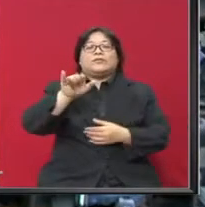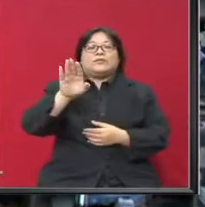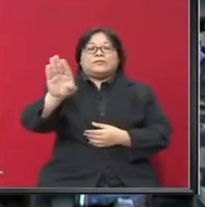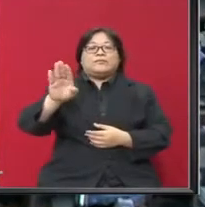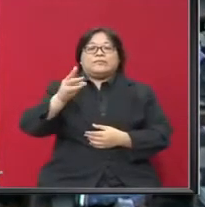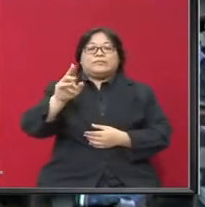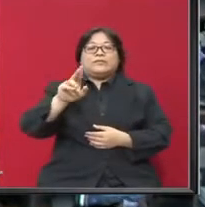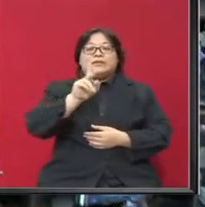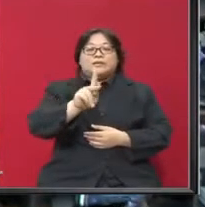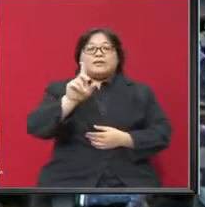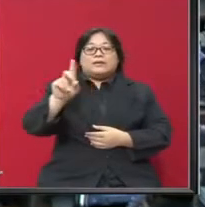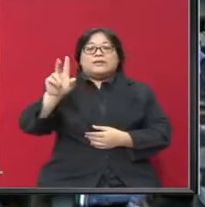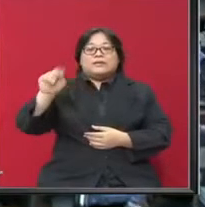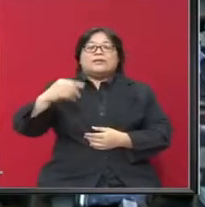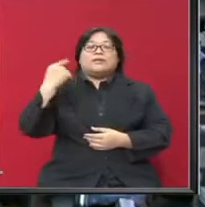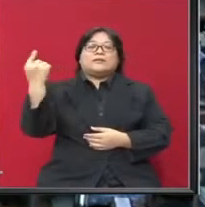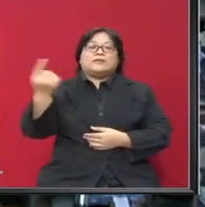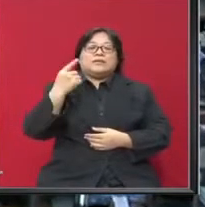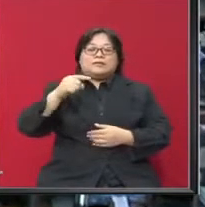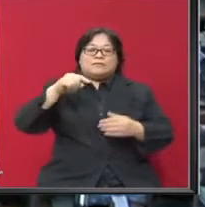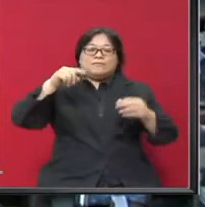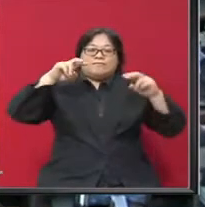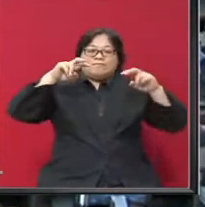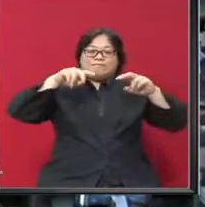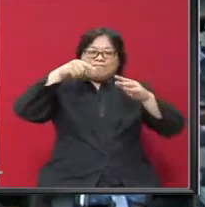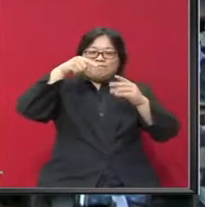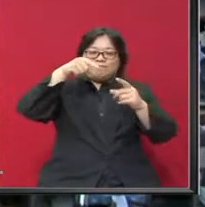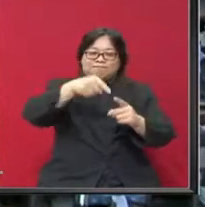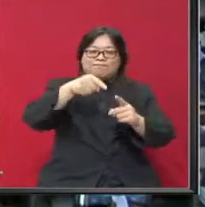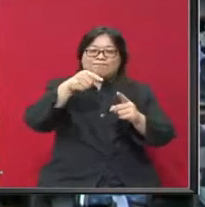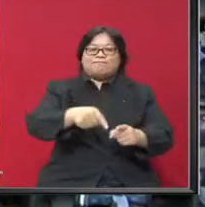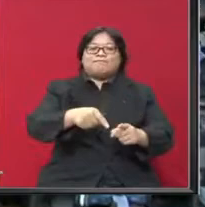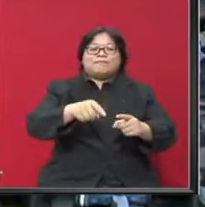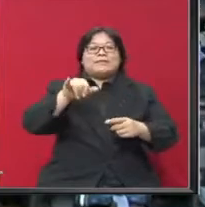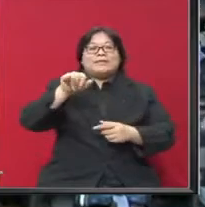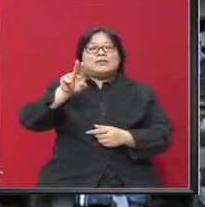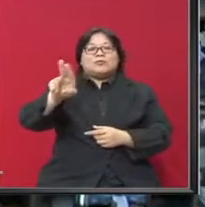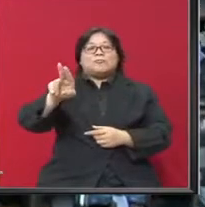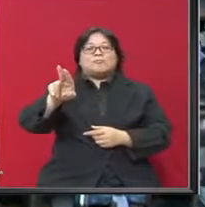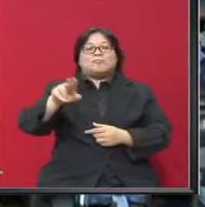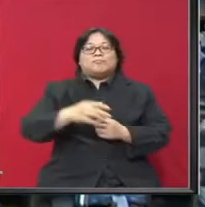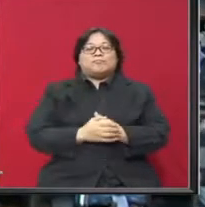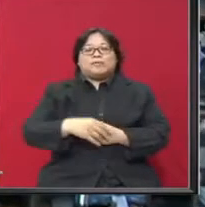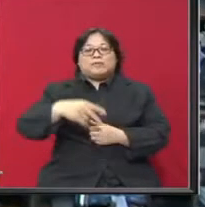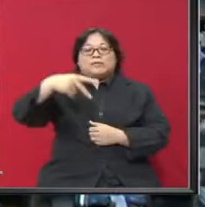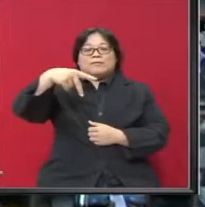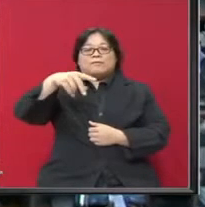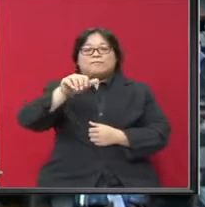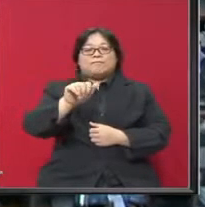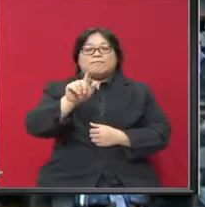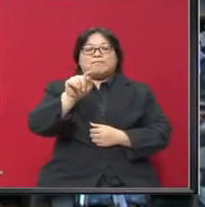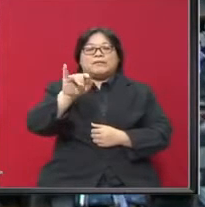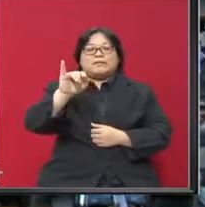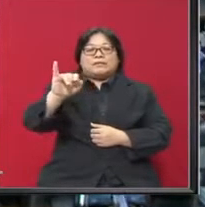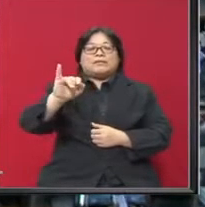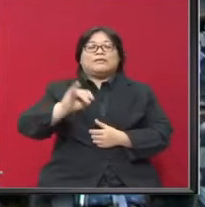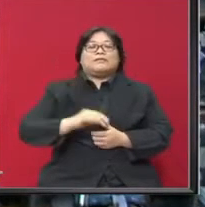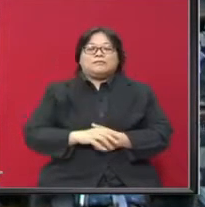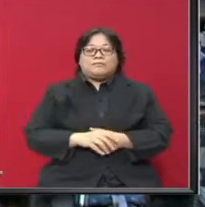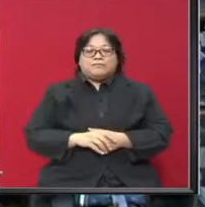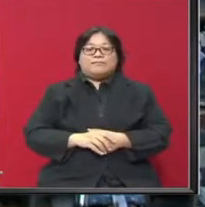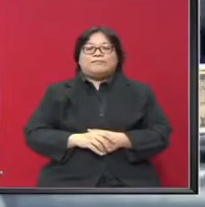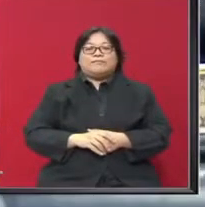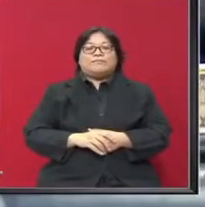berhormat, Kementerian Dalam Negeri sentiasa menitikberatkan isu pendatang asin tanpa izin